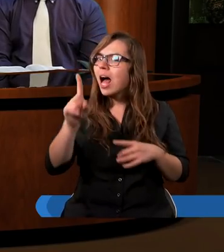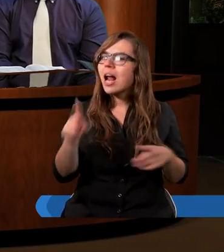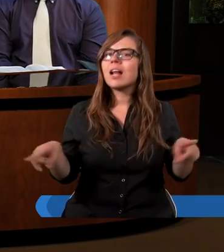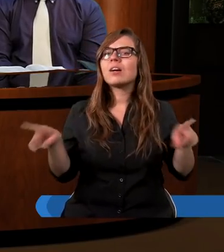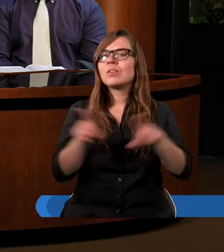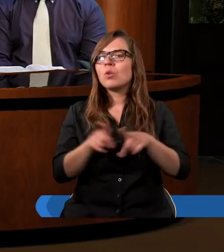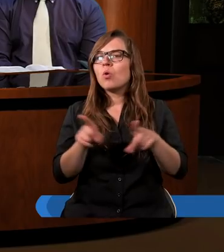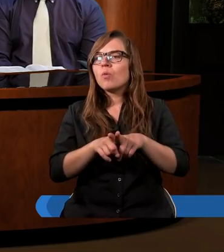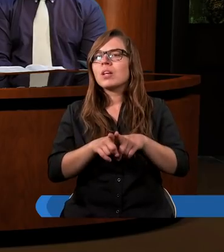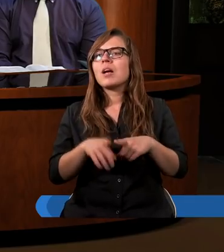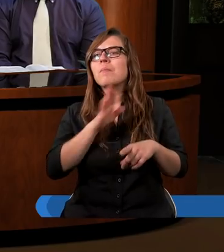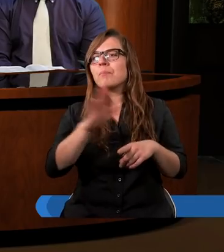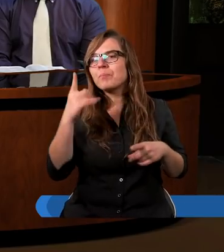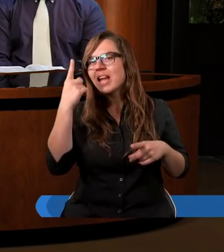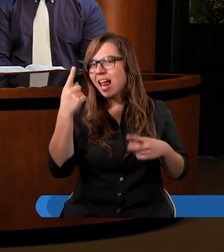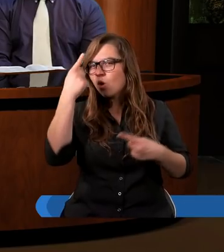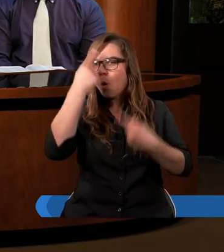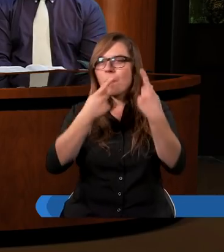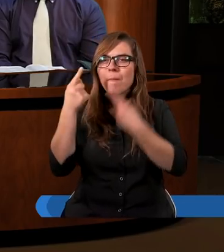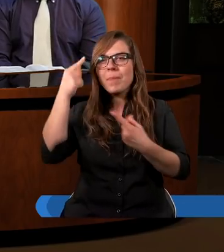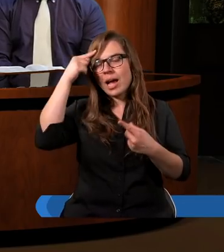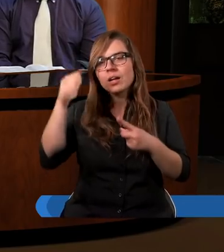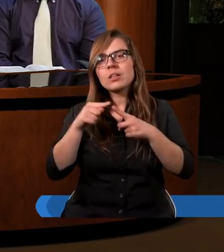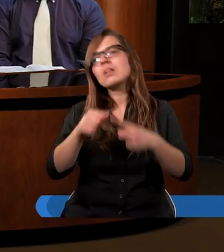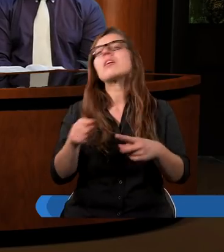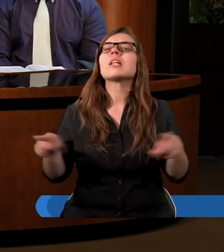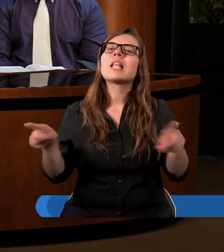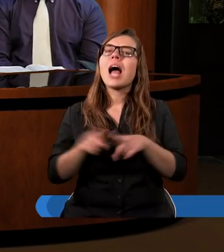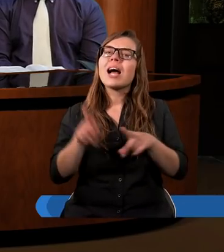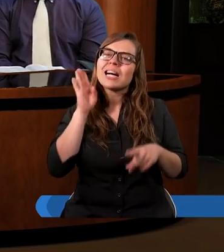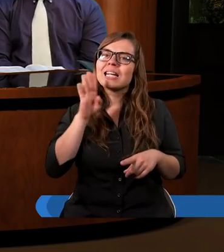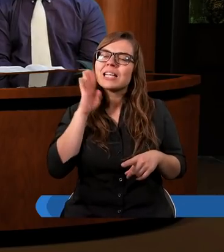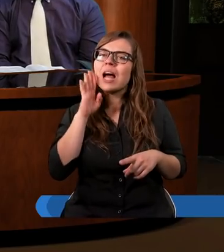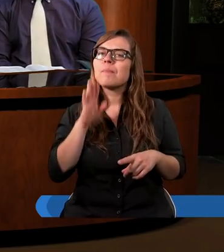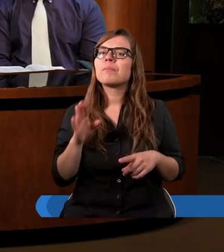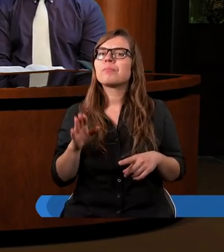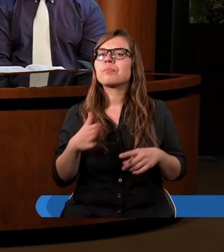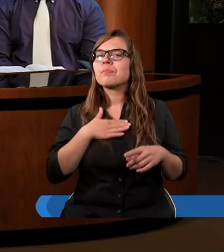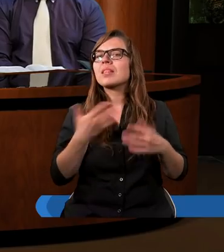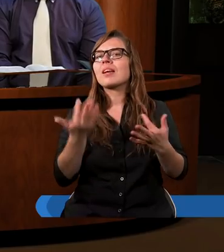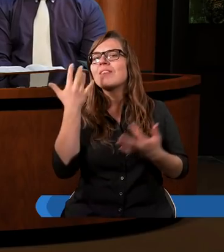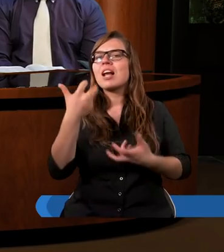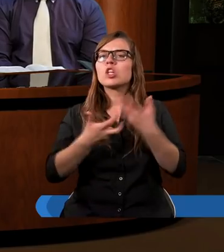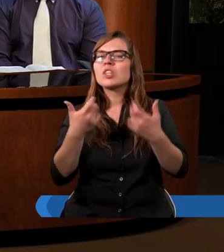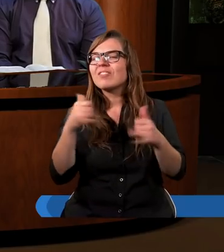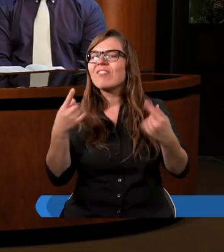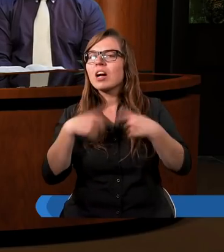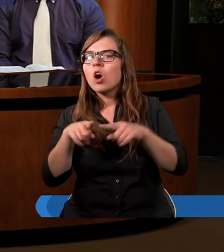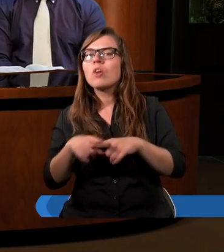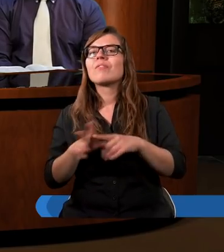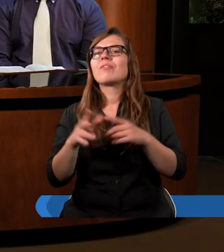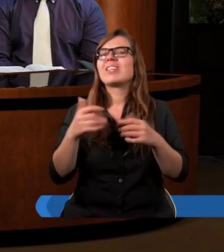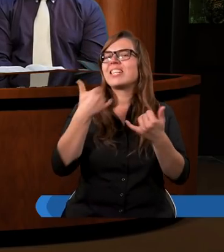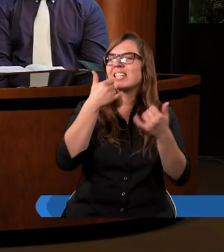i oni mieli jedną myśl. Tak samo wiele czynności wykonywali, w jednym kierunku